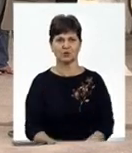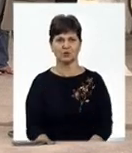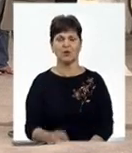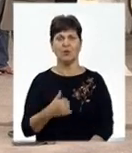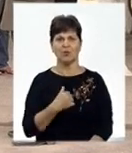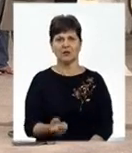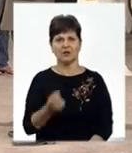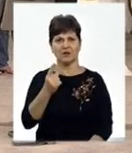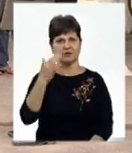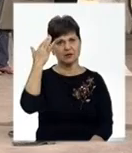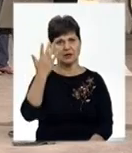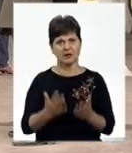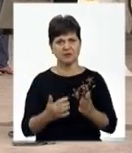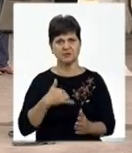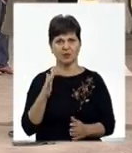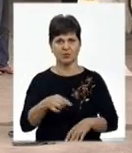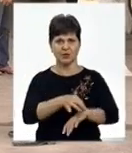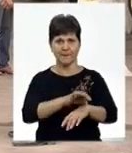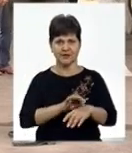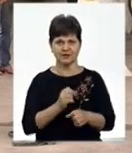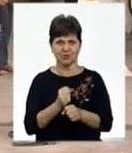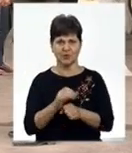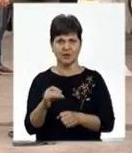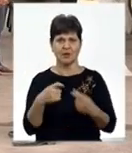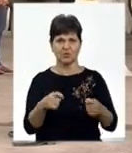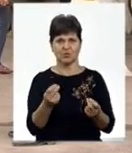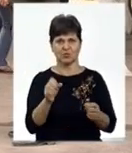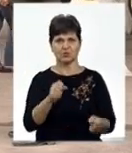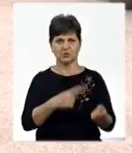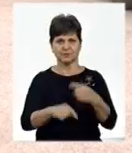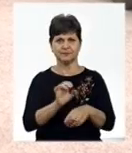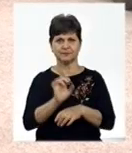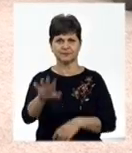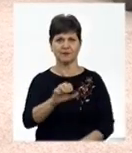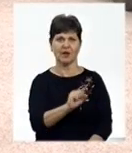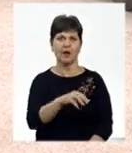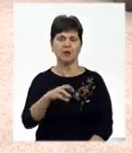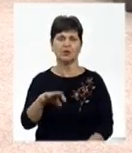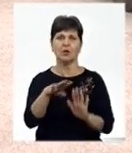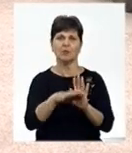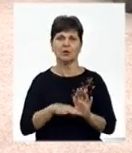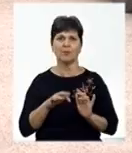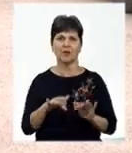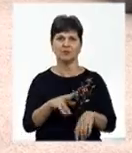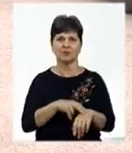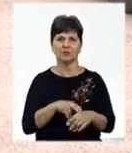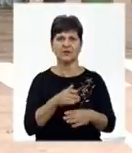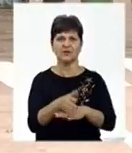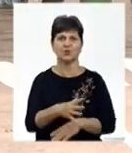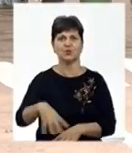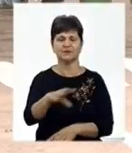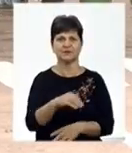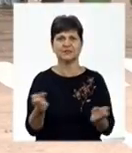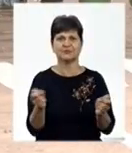І в мене виникла ідея, якщо я буду просити робити і продавати, гроші можу відправити на АТО. У рамках акції правоохоронці відвідають всі